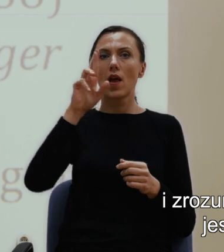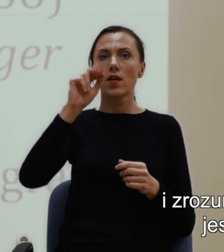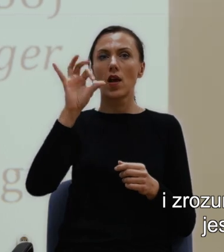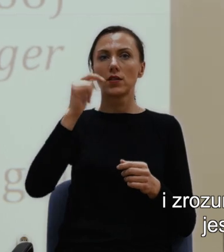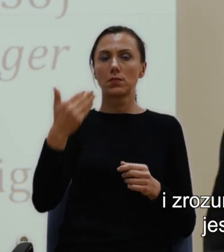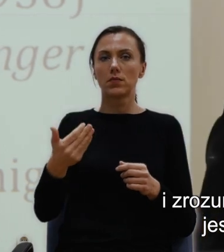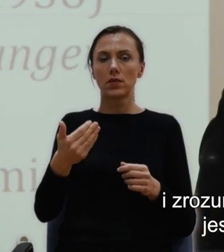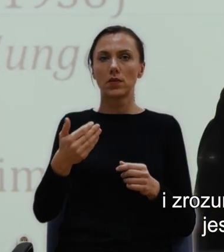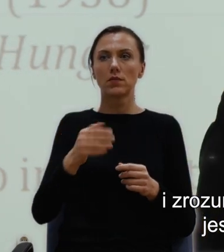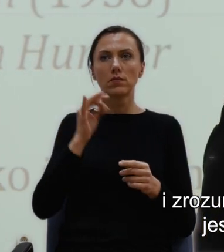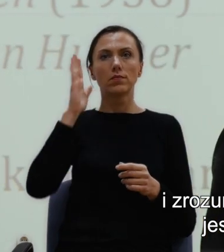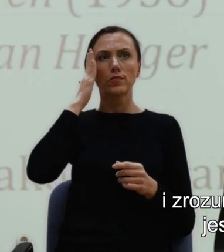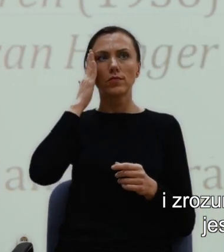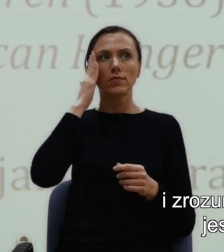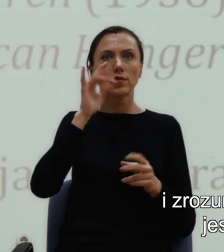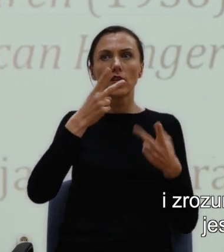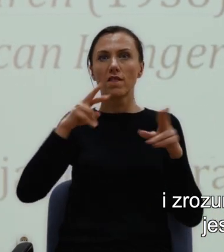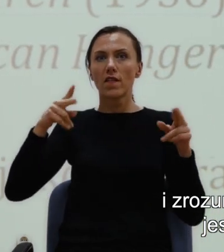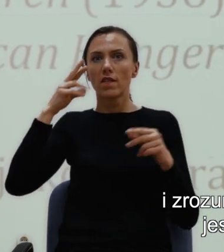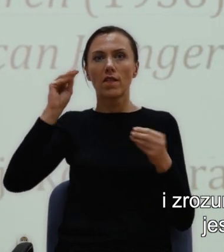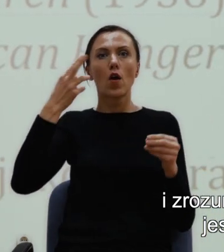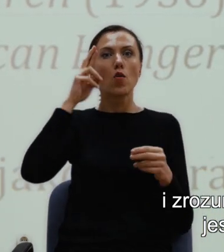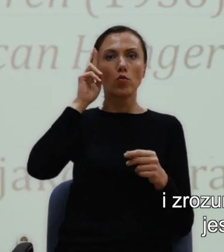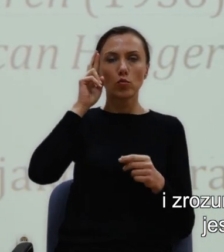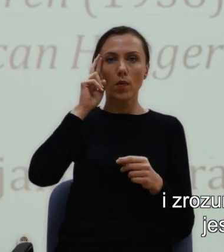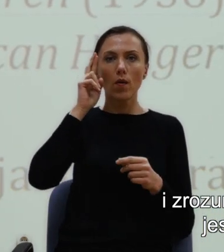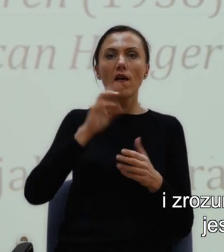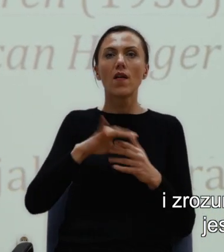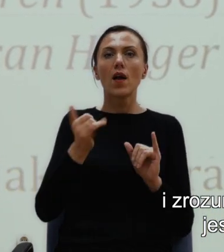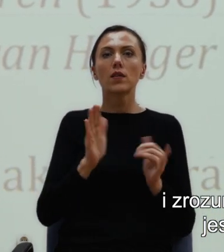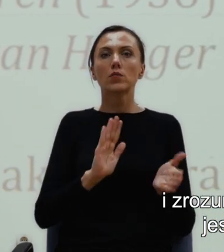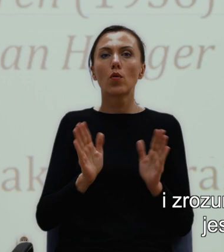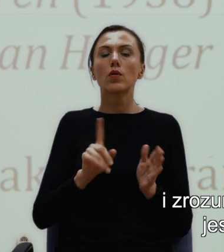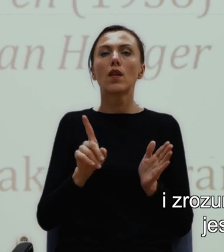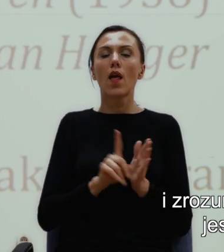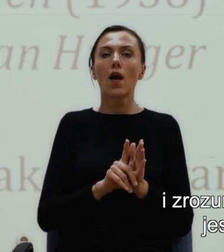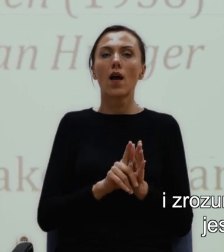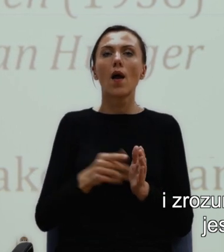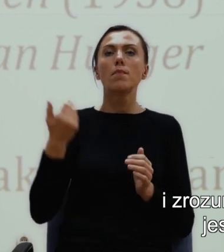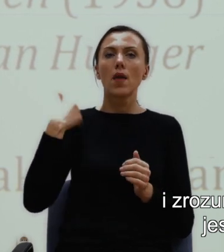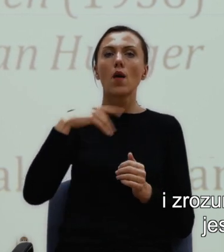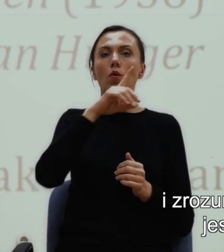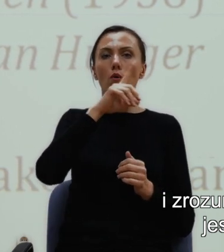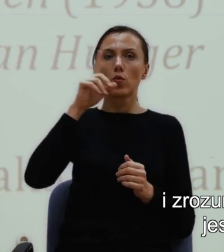zrozumiał w jaki sposób dla białych osób jest